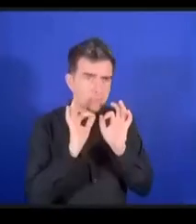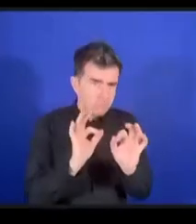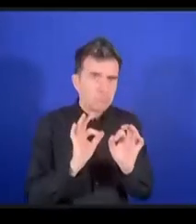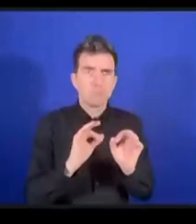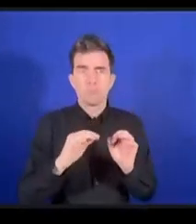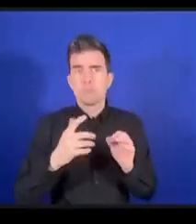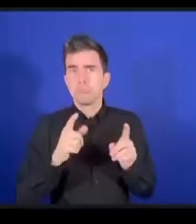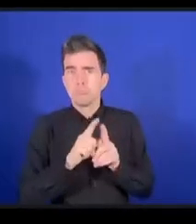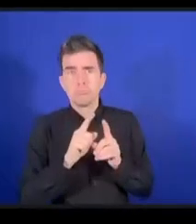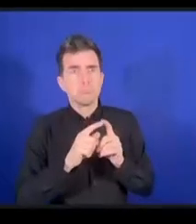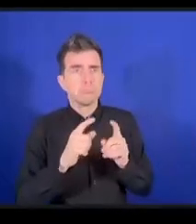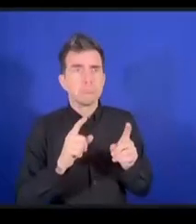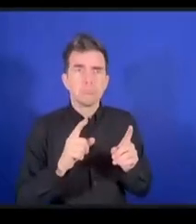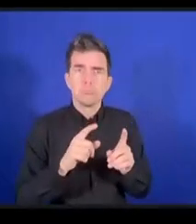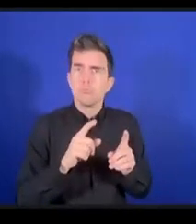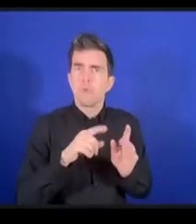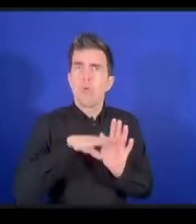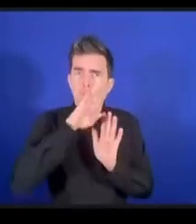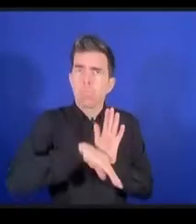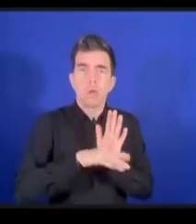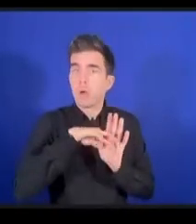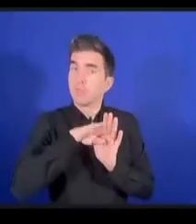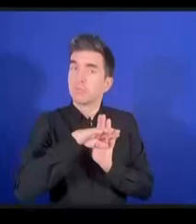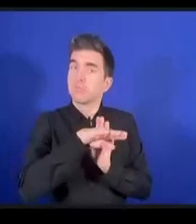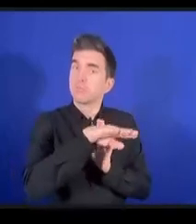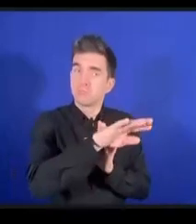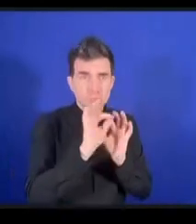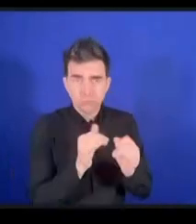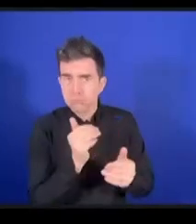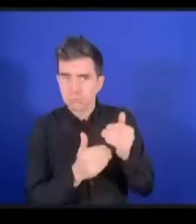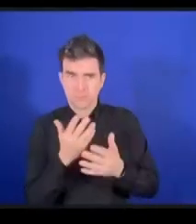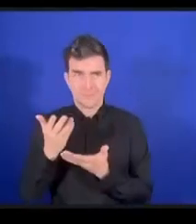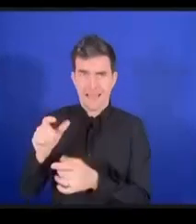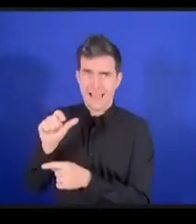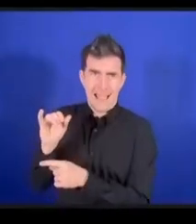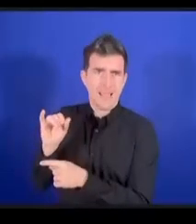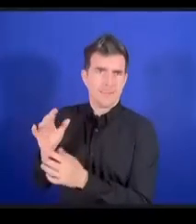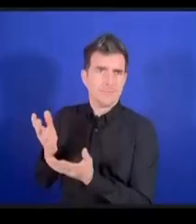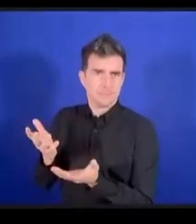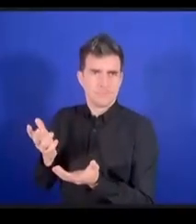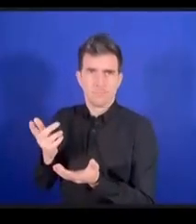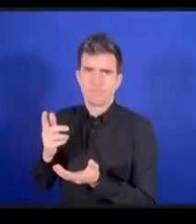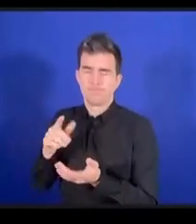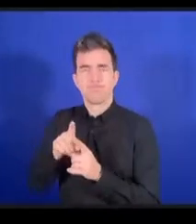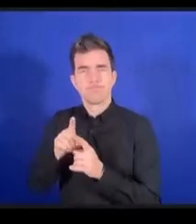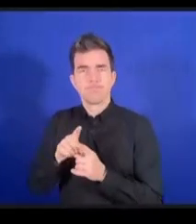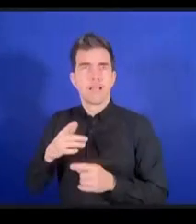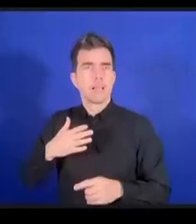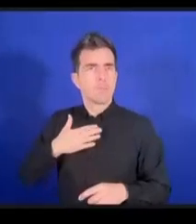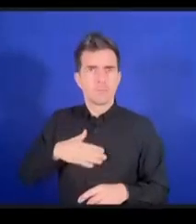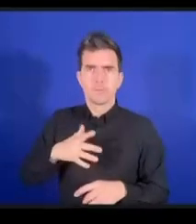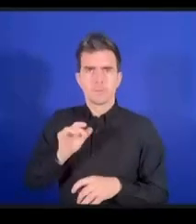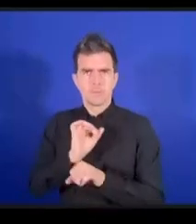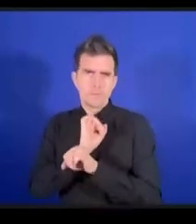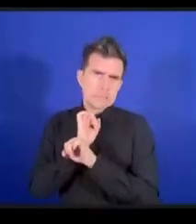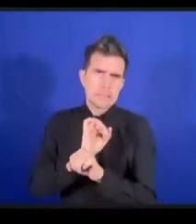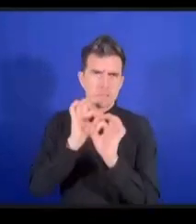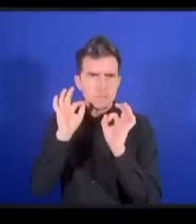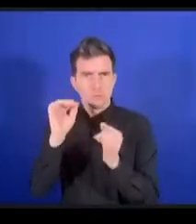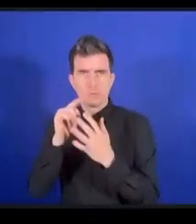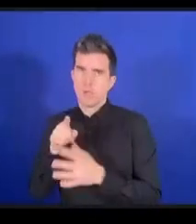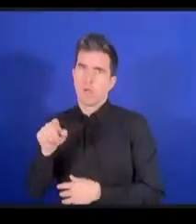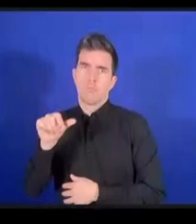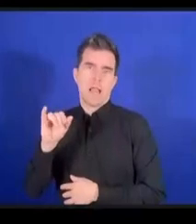et les augmentations potentielles. Il y a également un défi parce que c'est un peu comme la course aux armements.